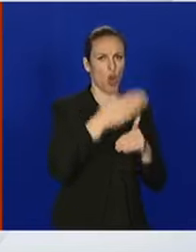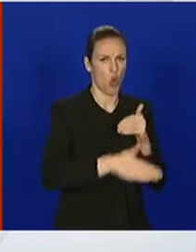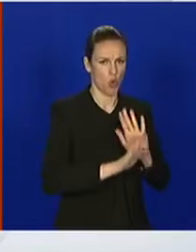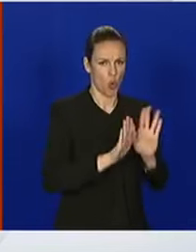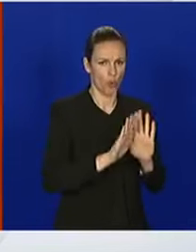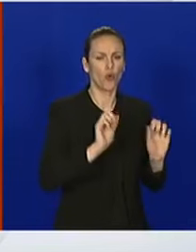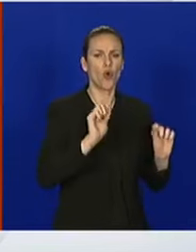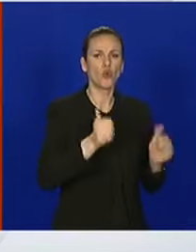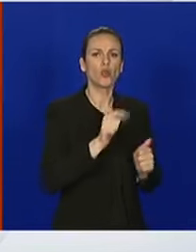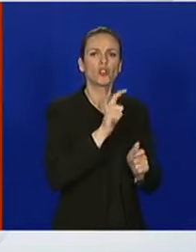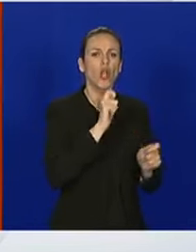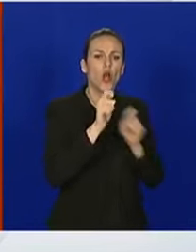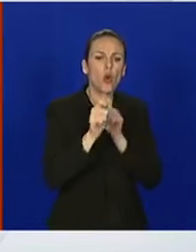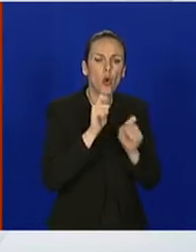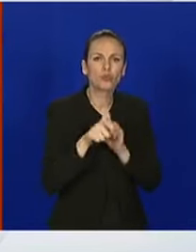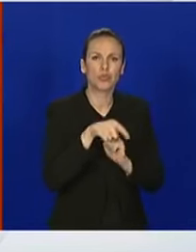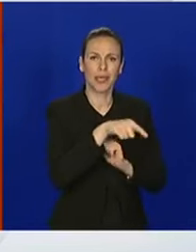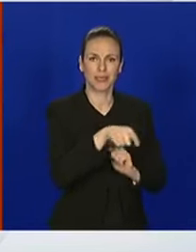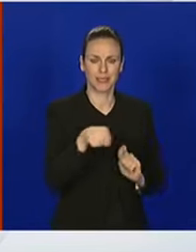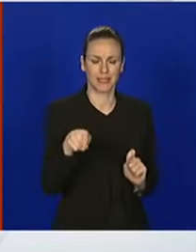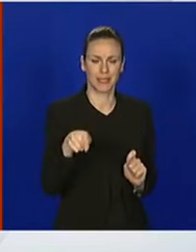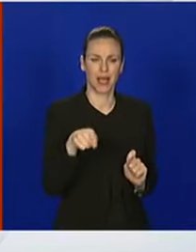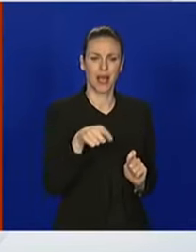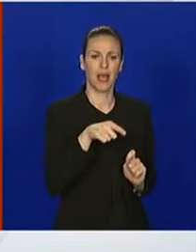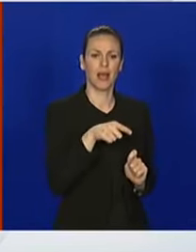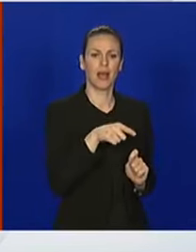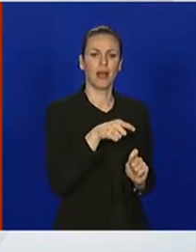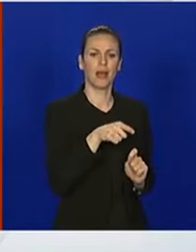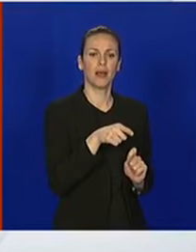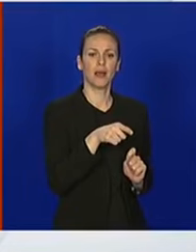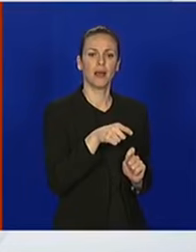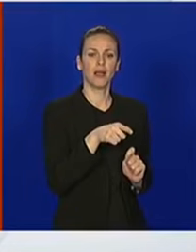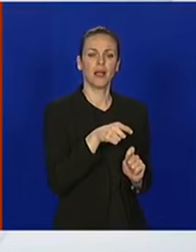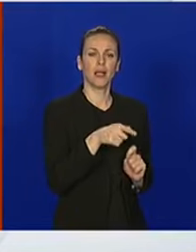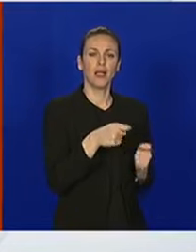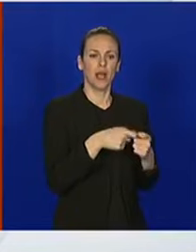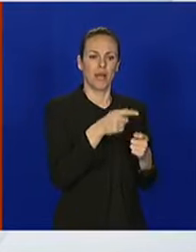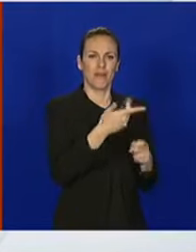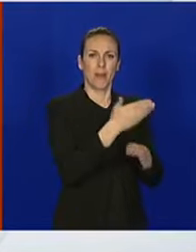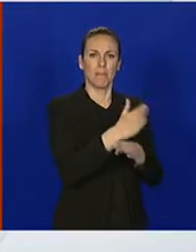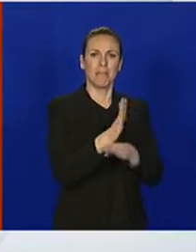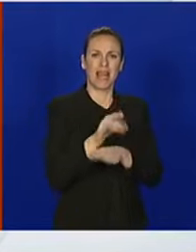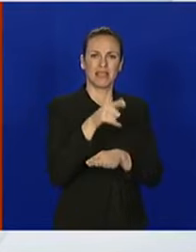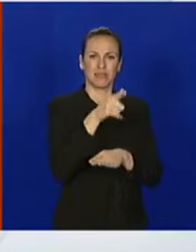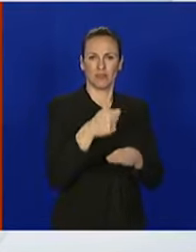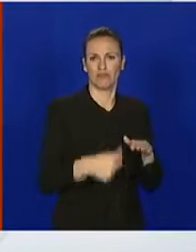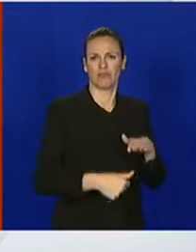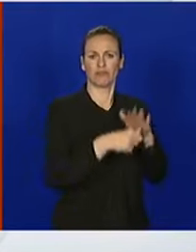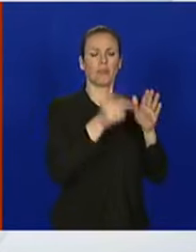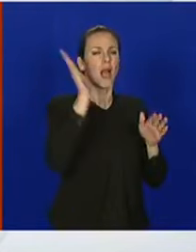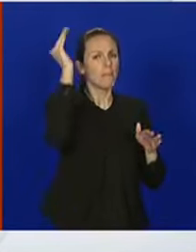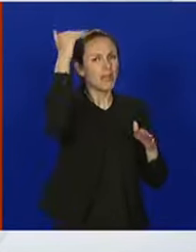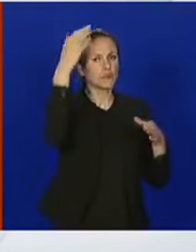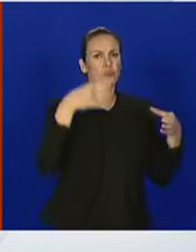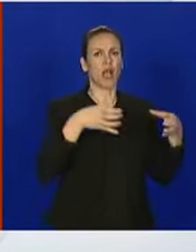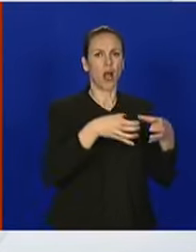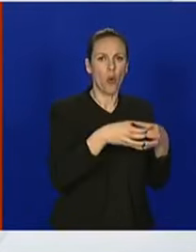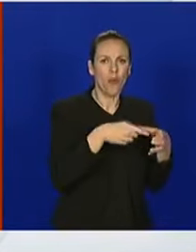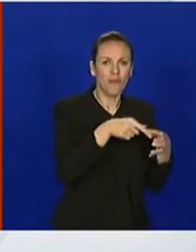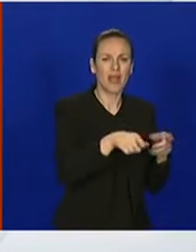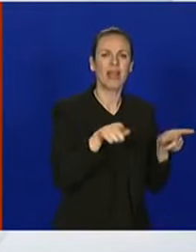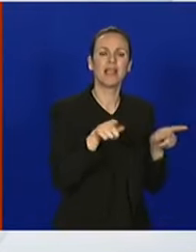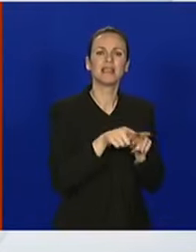završene niti konsultacije sa predstavnicima, sa biskuskom konferencijom i sa